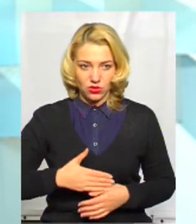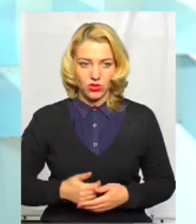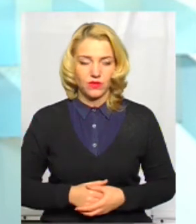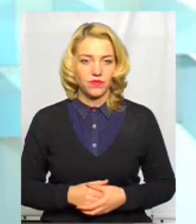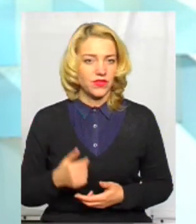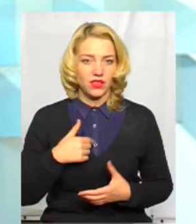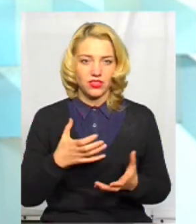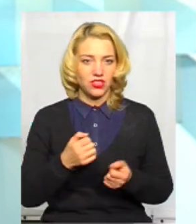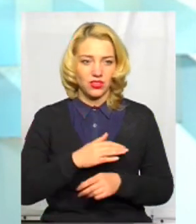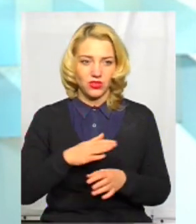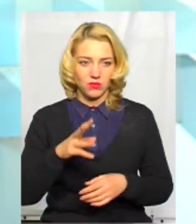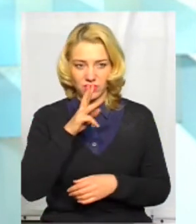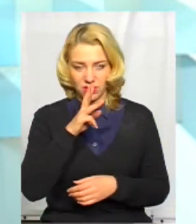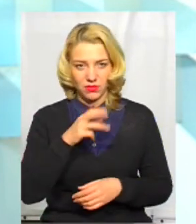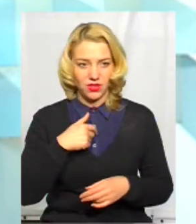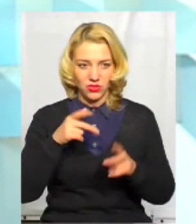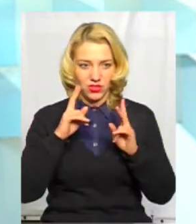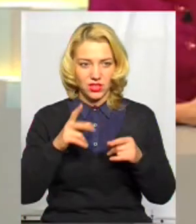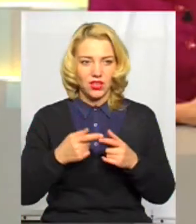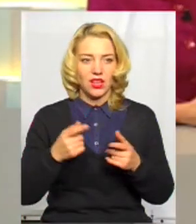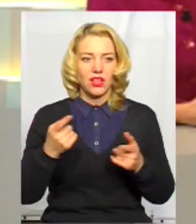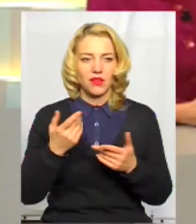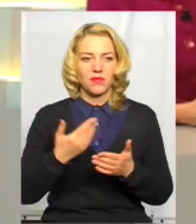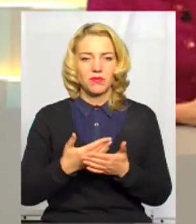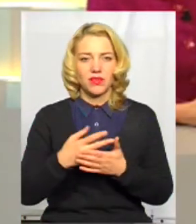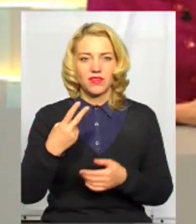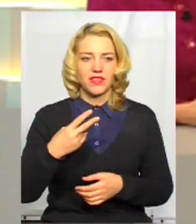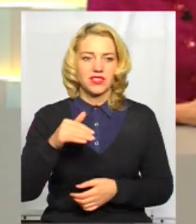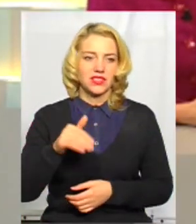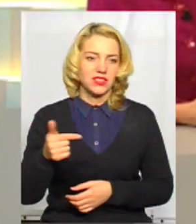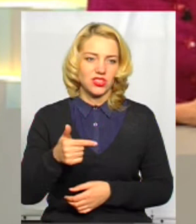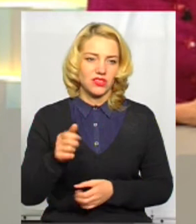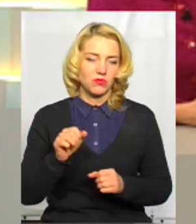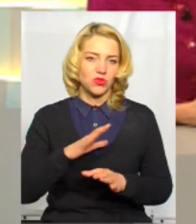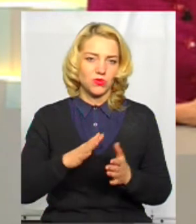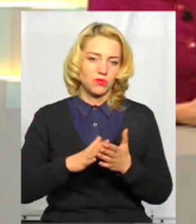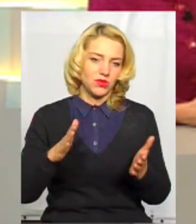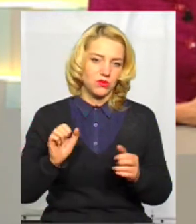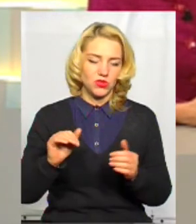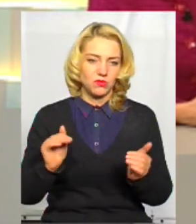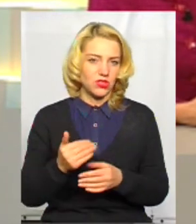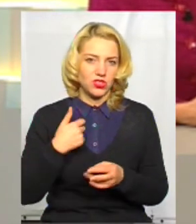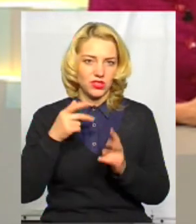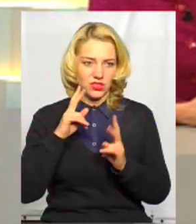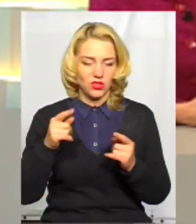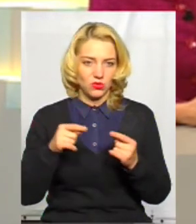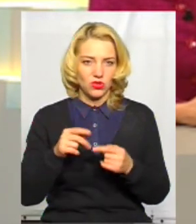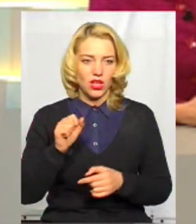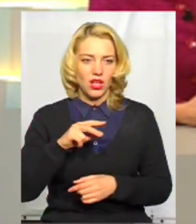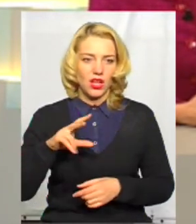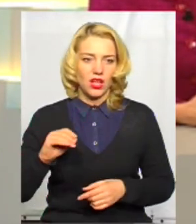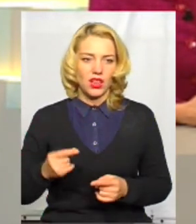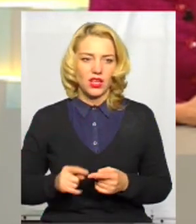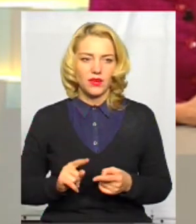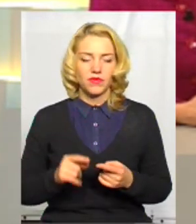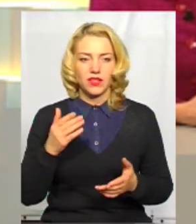заробітну плату. А якою вона має бути, знаєте? Я знаю, що десь по рівні 20 тисяч гривень, може, трошки більше, я не знаю точно. Але, знову ж таки,